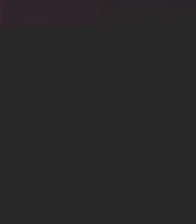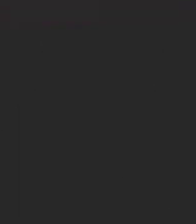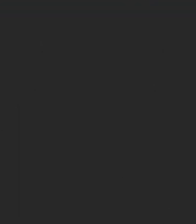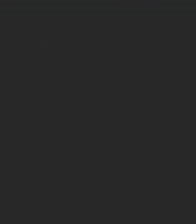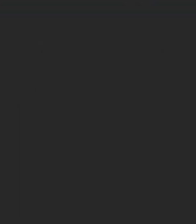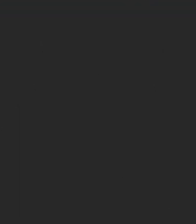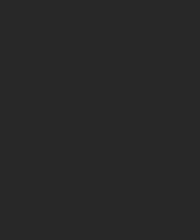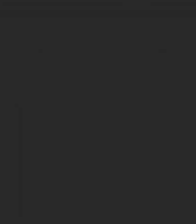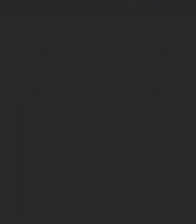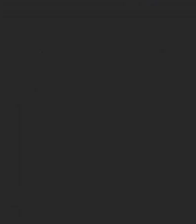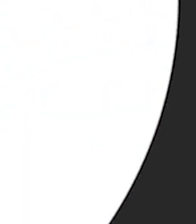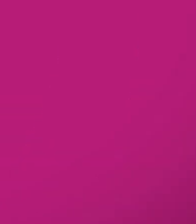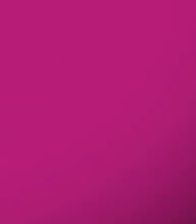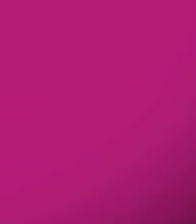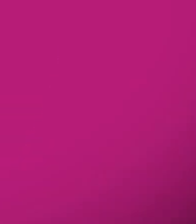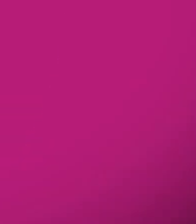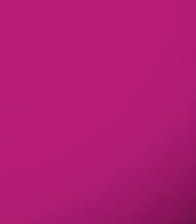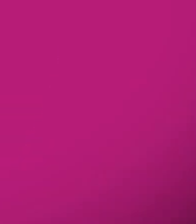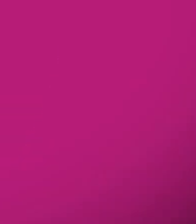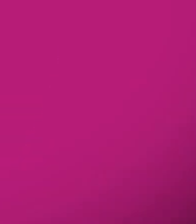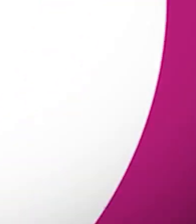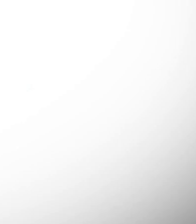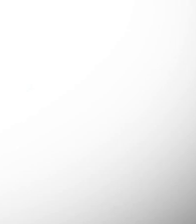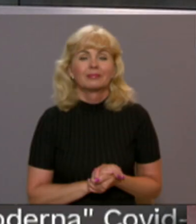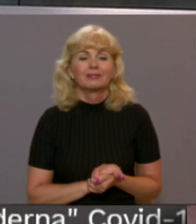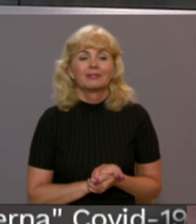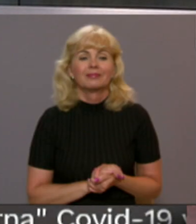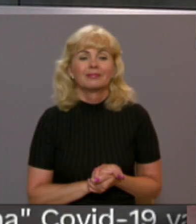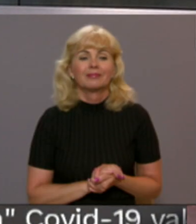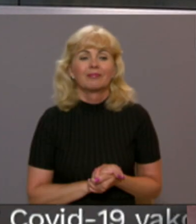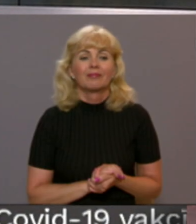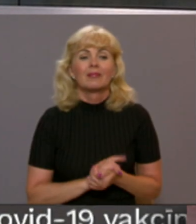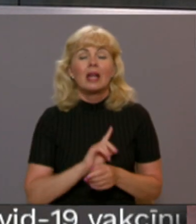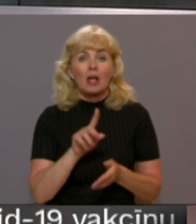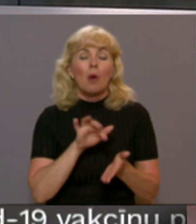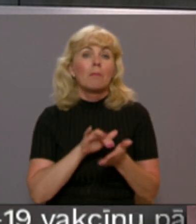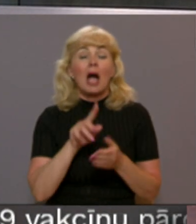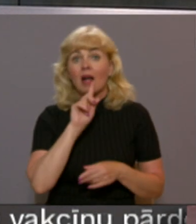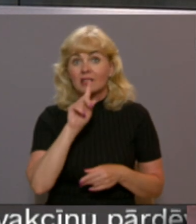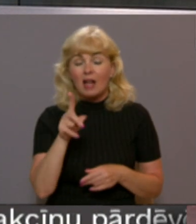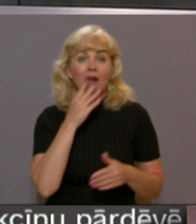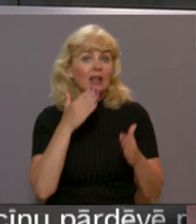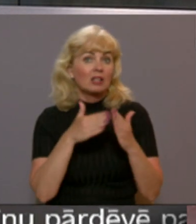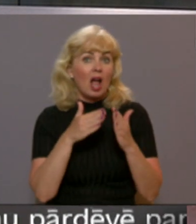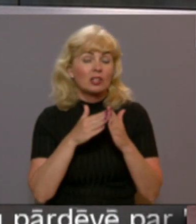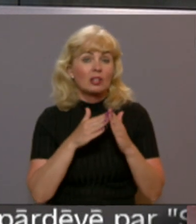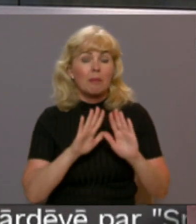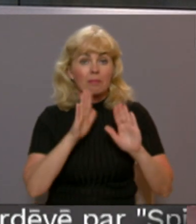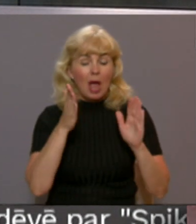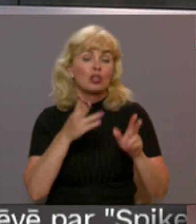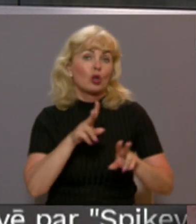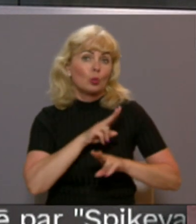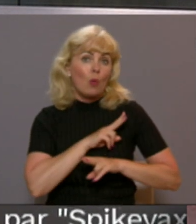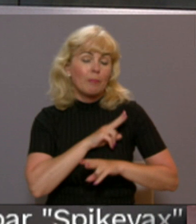Re! Viss ēters ir te! Ir pagājis gads kopš rezeknē pēkšņi mūžībā